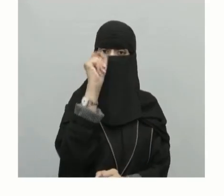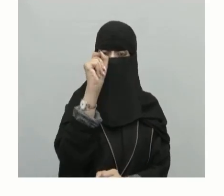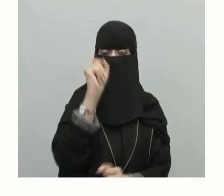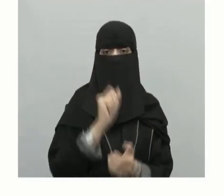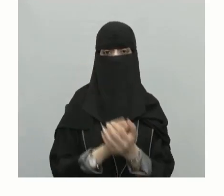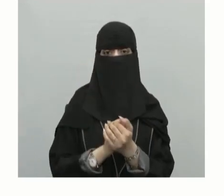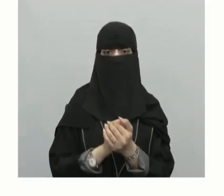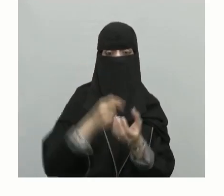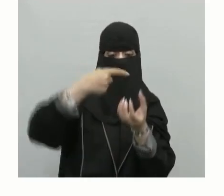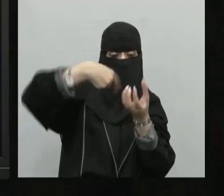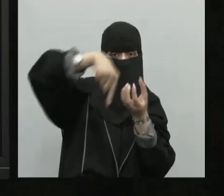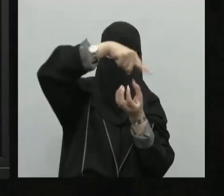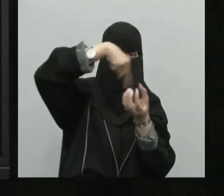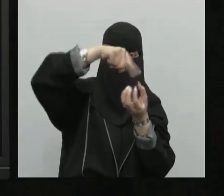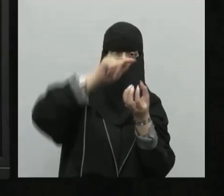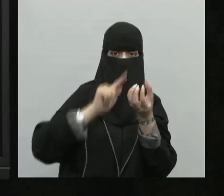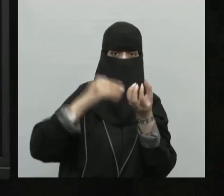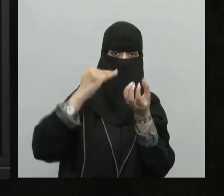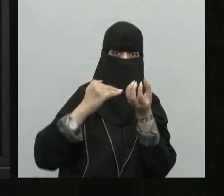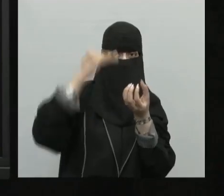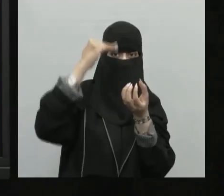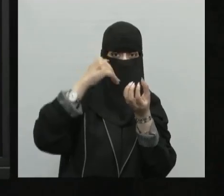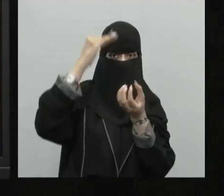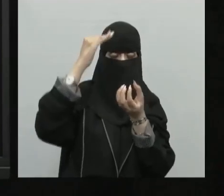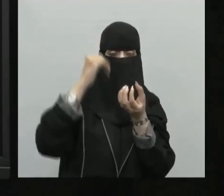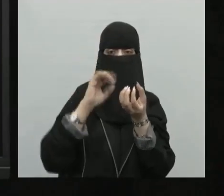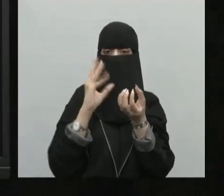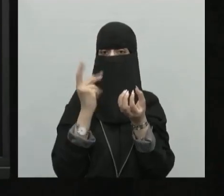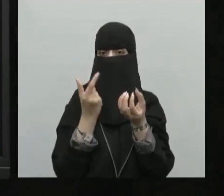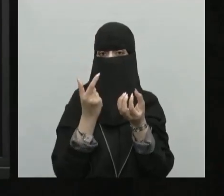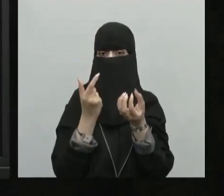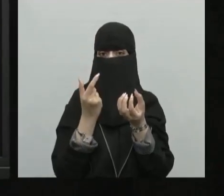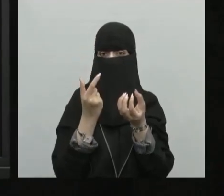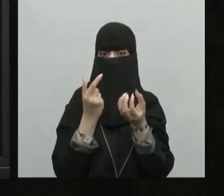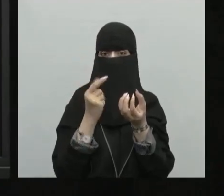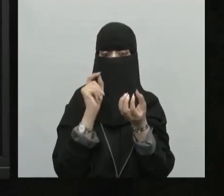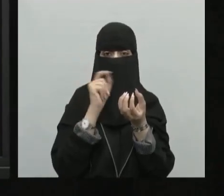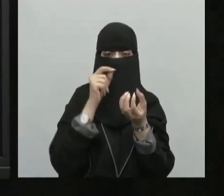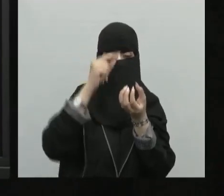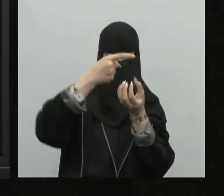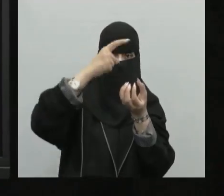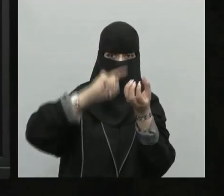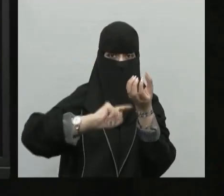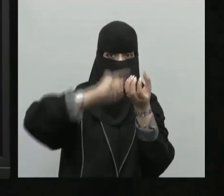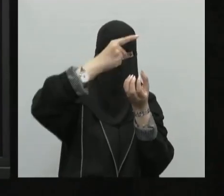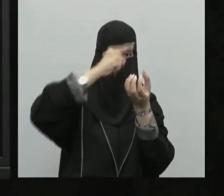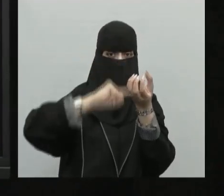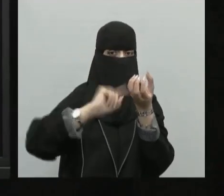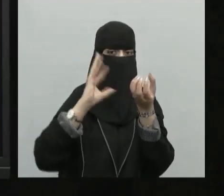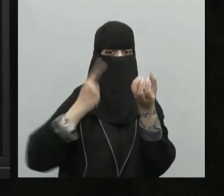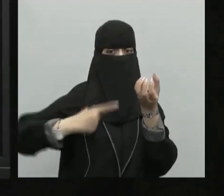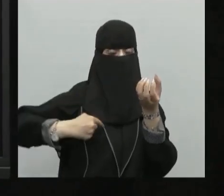عفوا خطوط الطول أبناء وبنات الطلاب ما هي دائرتها ودرجتها صفر أحسنتم هو خط